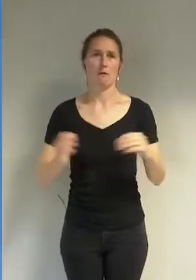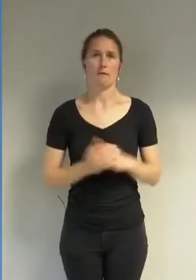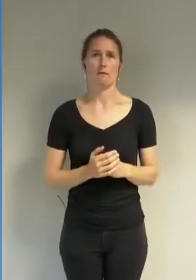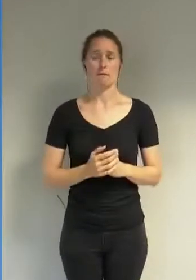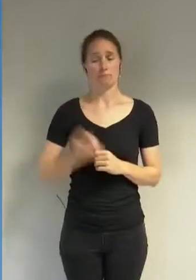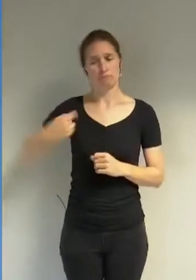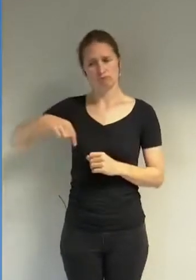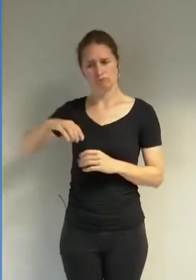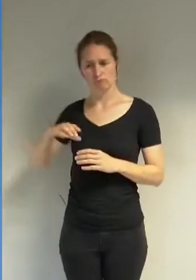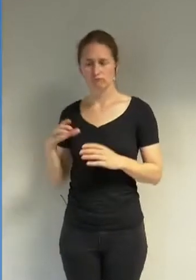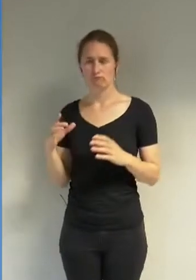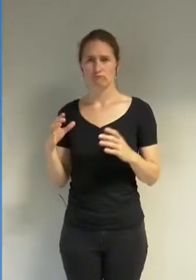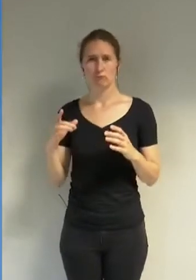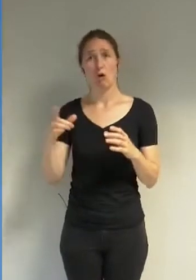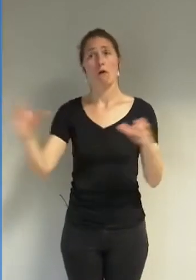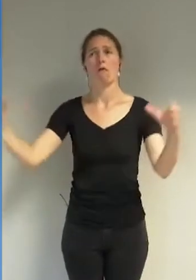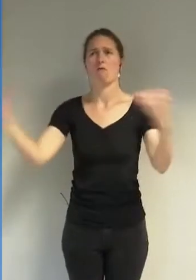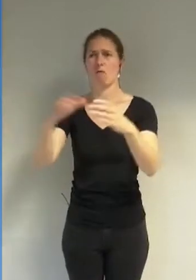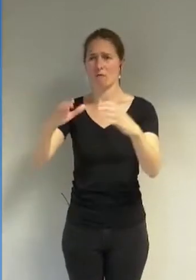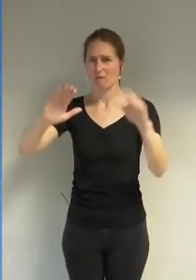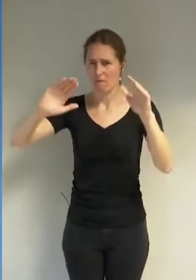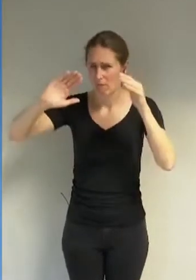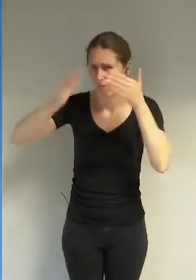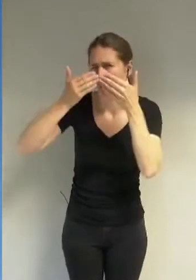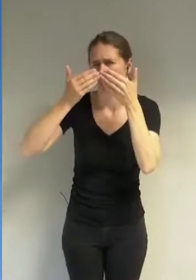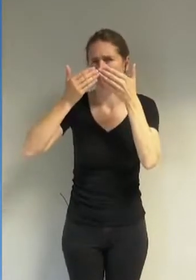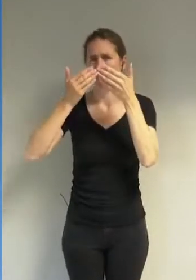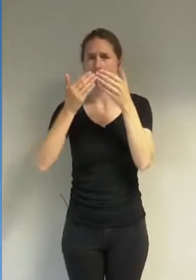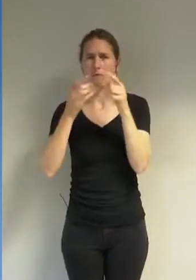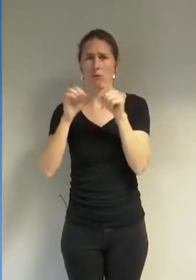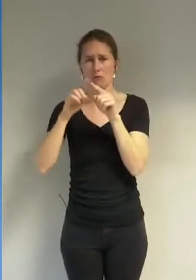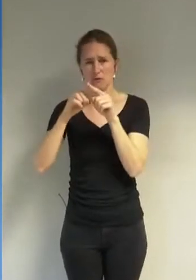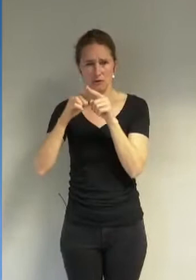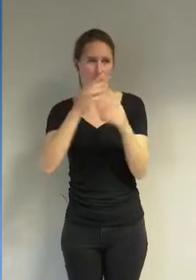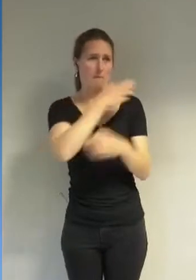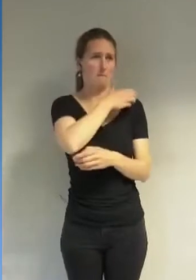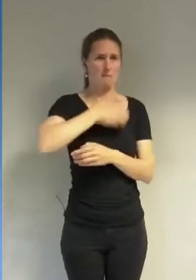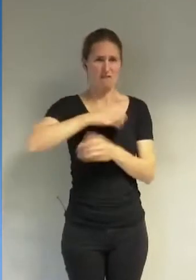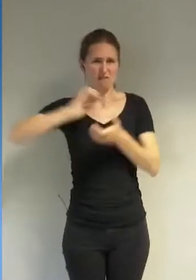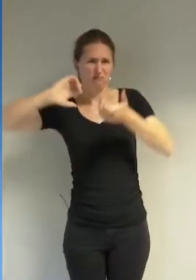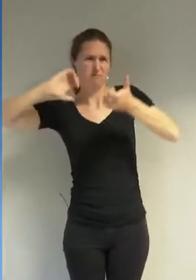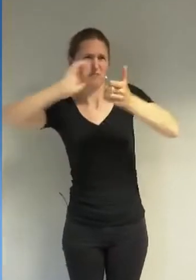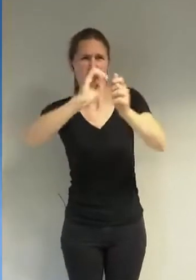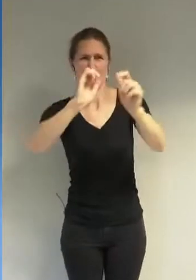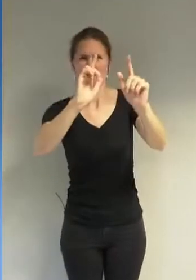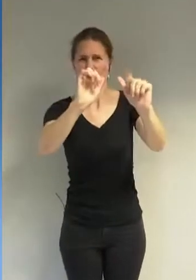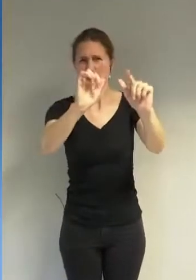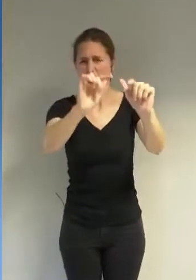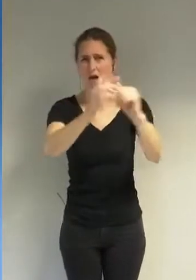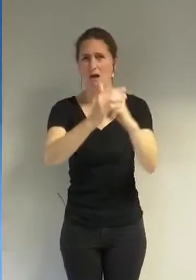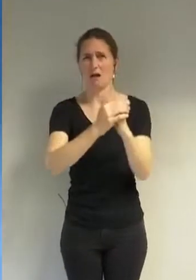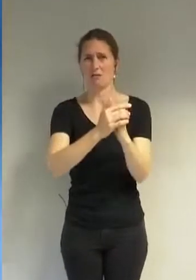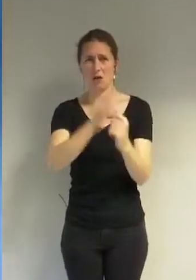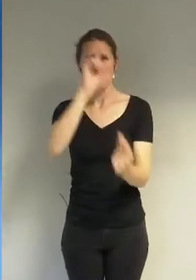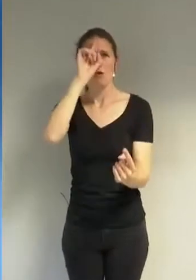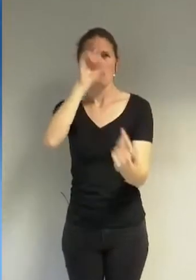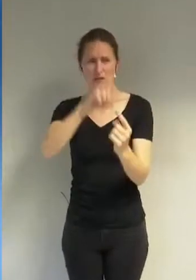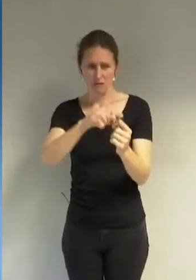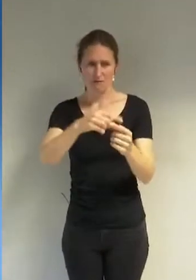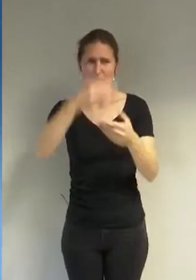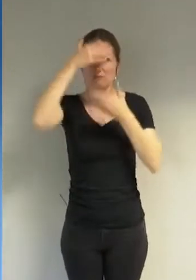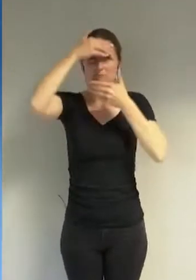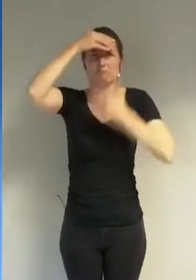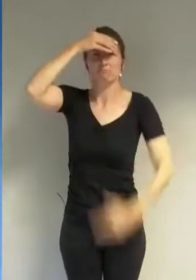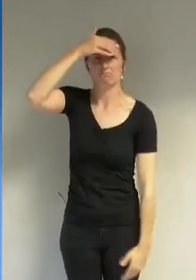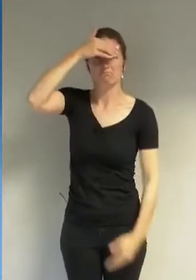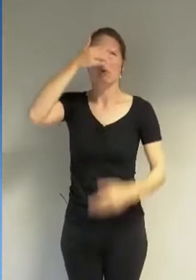groupe refermé sur lui-même et les pressions qu'il exerce sur la municipalité de Grenoble pour autoriser le port du Burkini